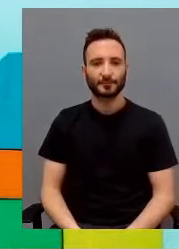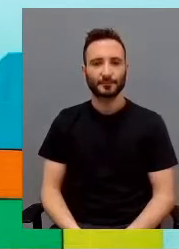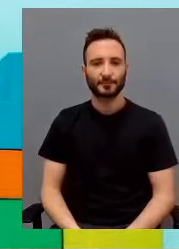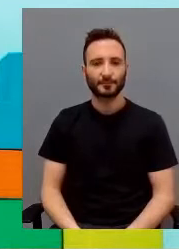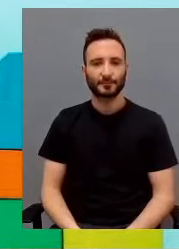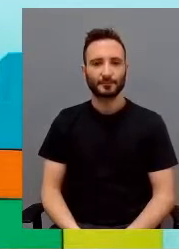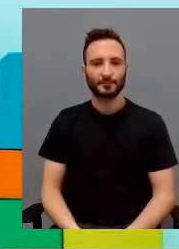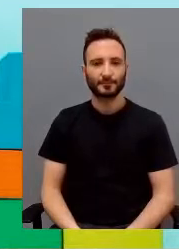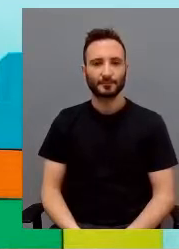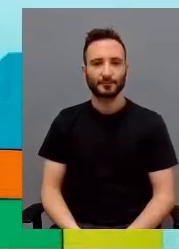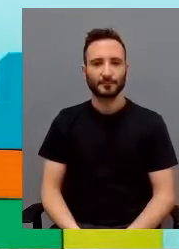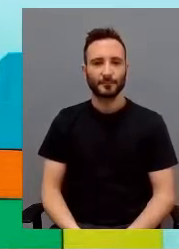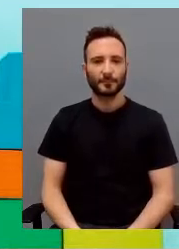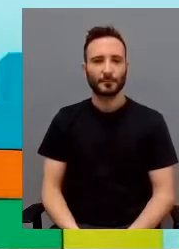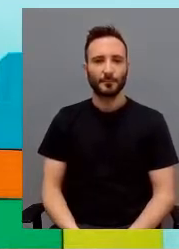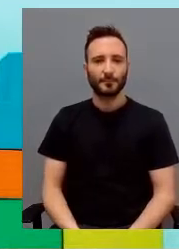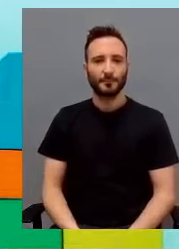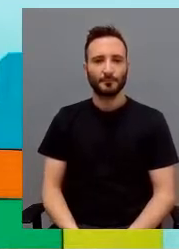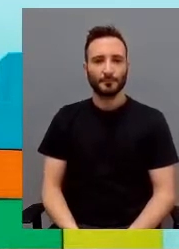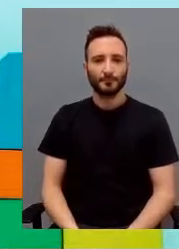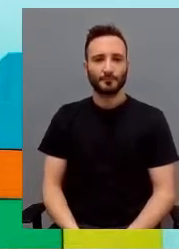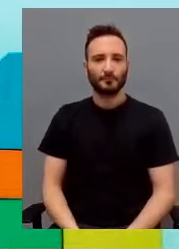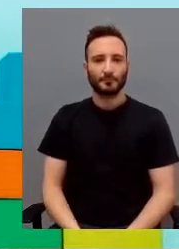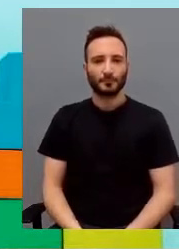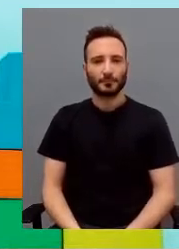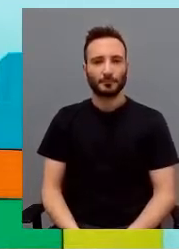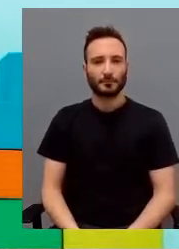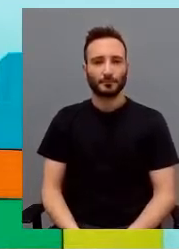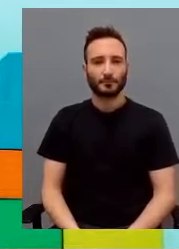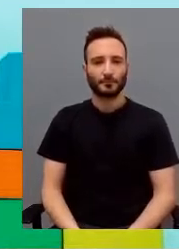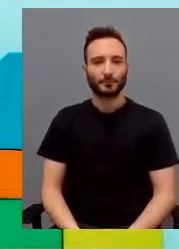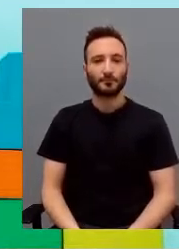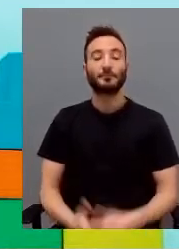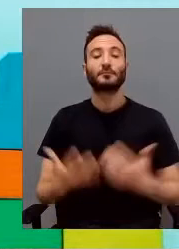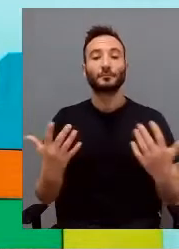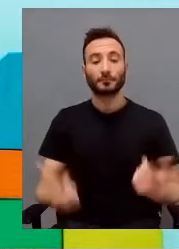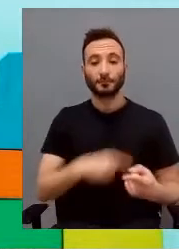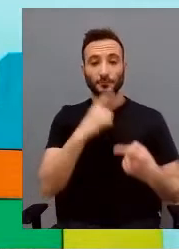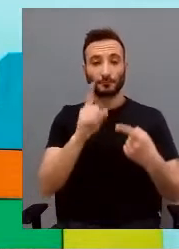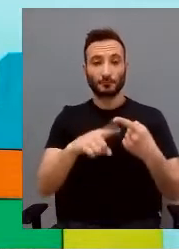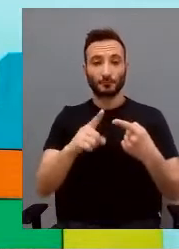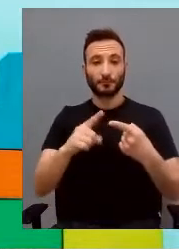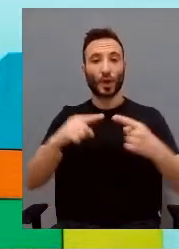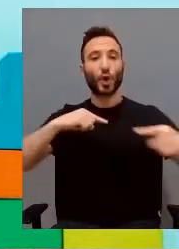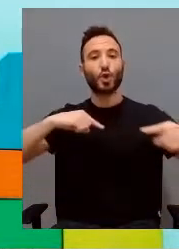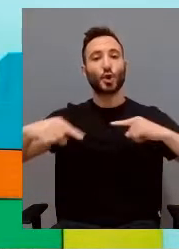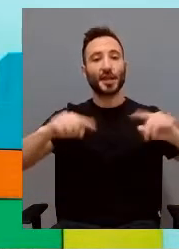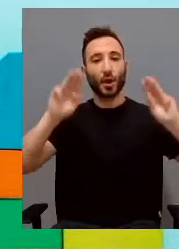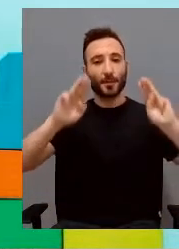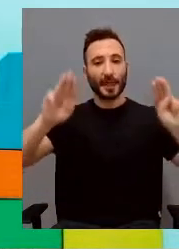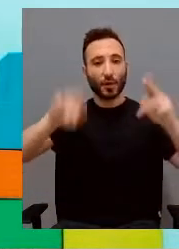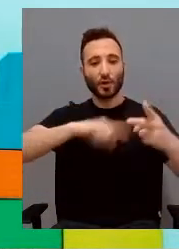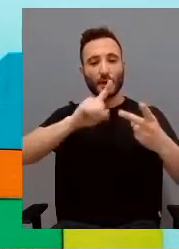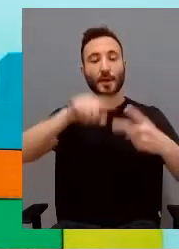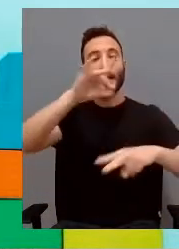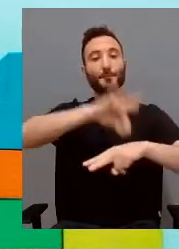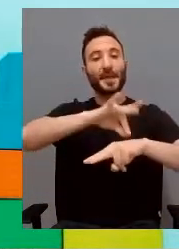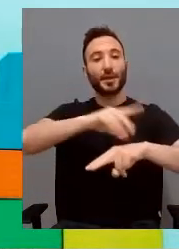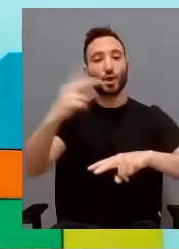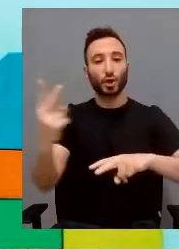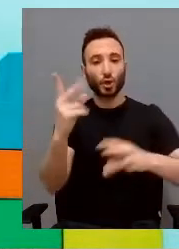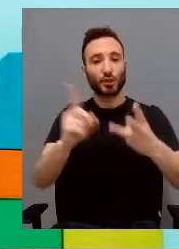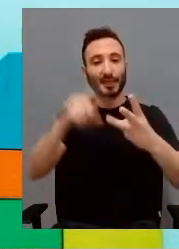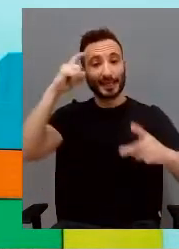laboratorio autismo dell'Università di Pavia. Hai un coordinatore pedagogico, dosmetico, sì, un psichiatra